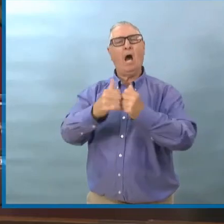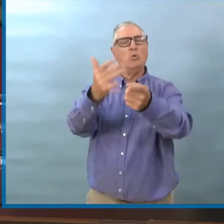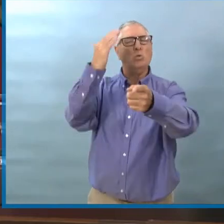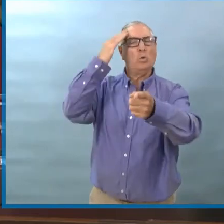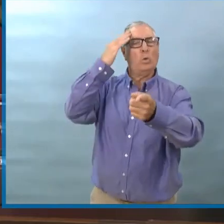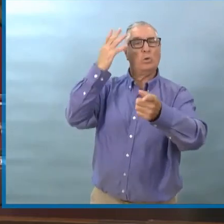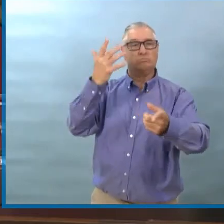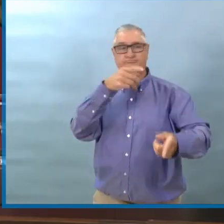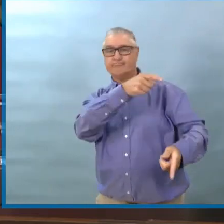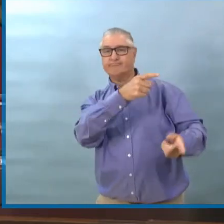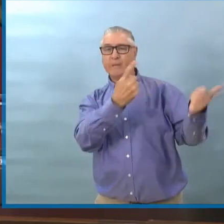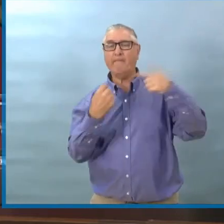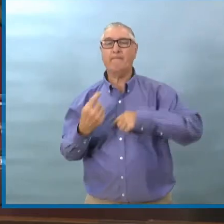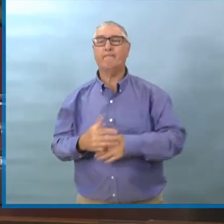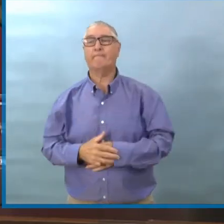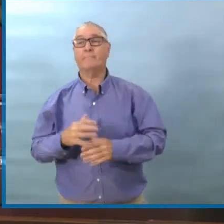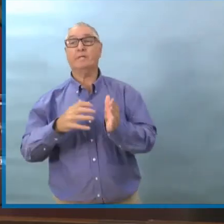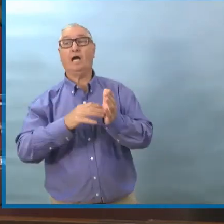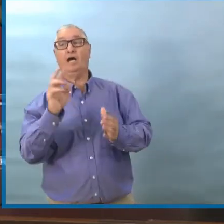publique.